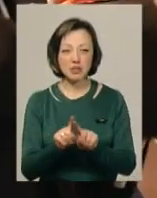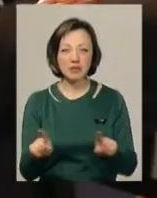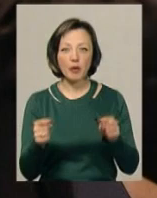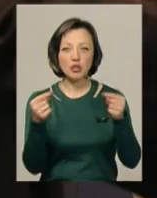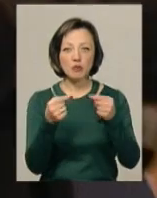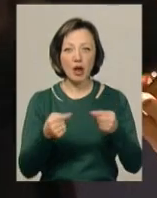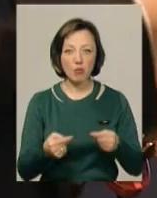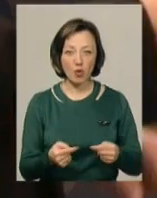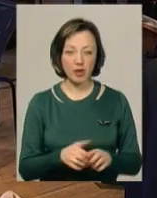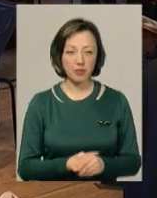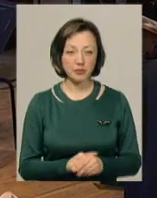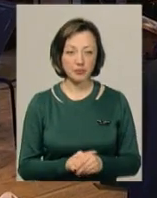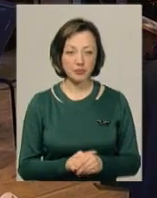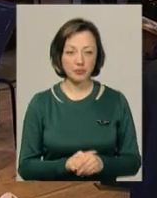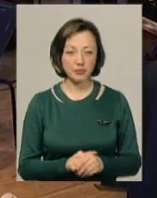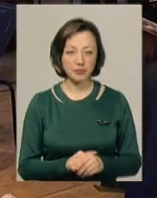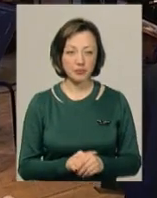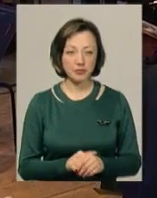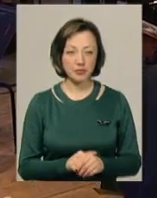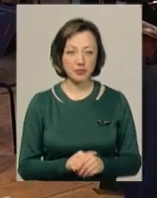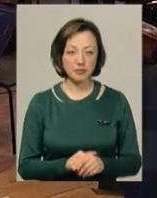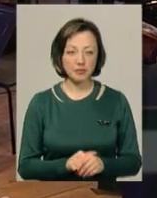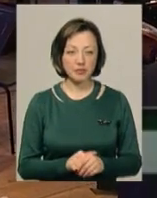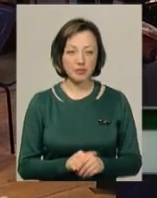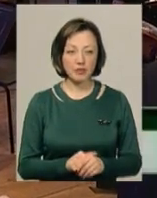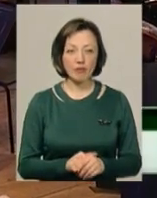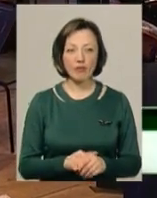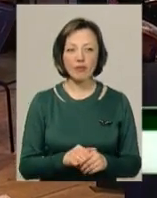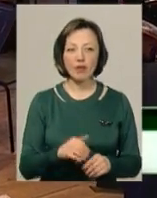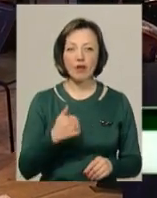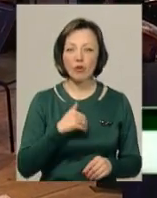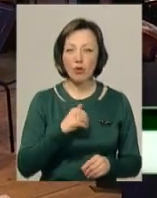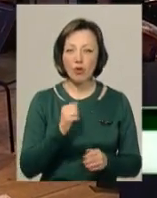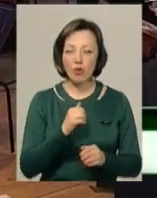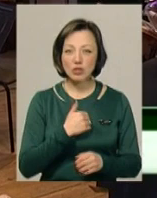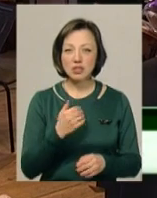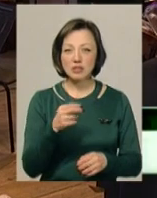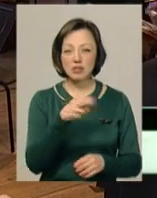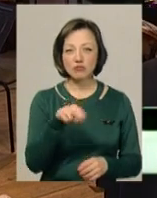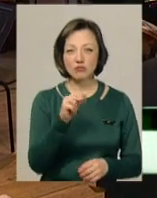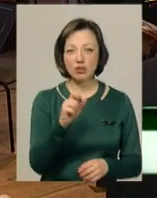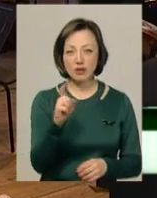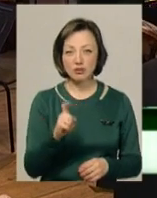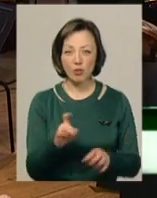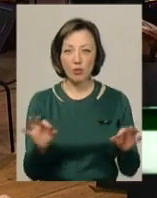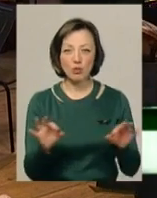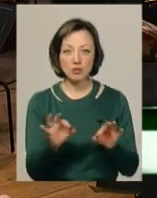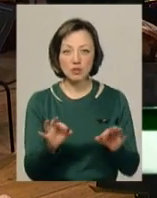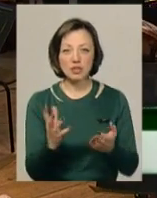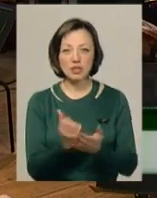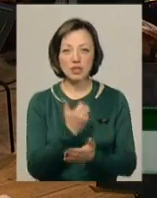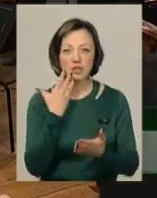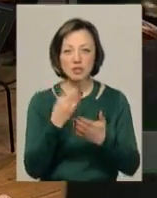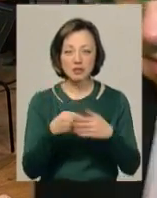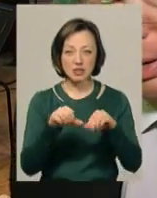гармоніями. Я хочу також в тій джазовій музиці знайти свій стиль, який є іншим від інших джазових